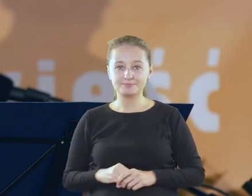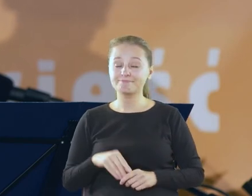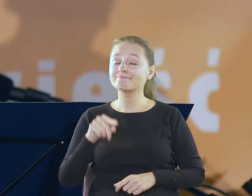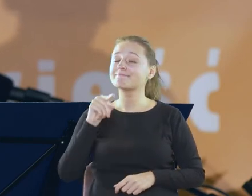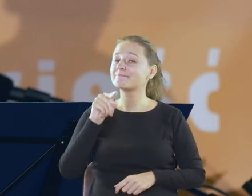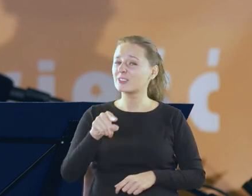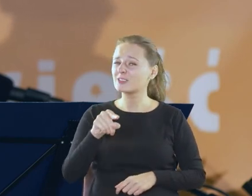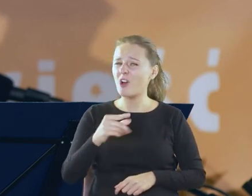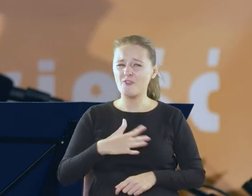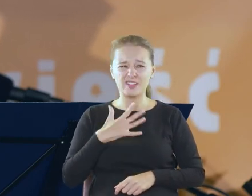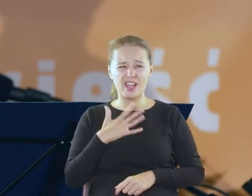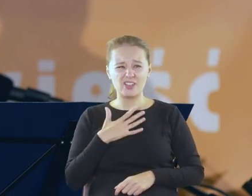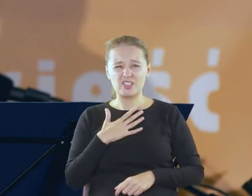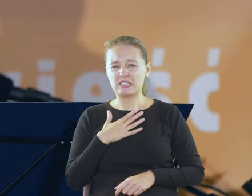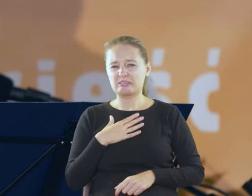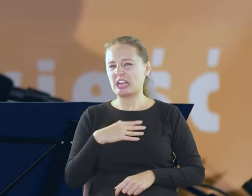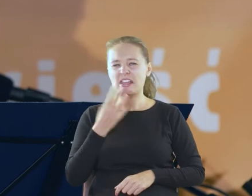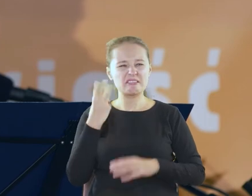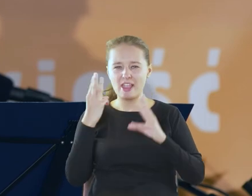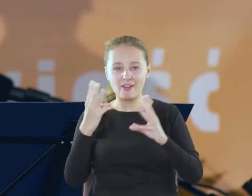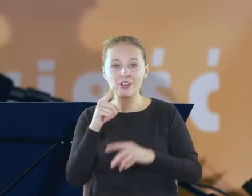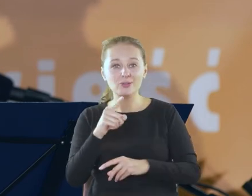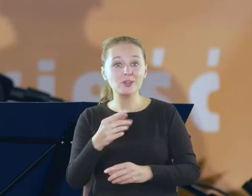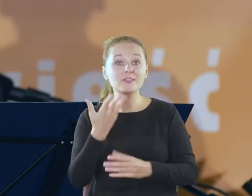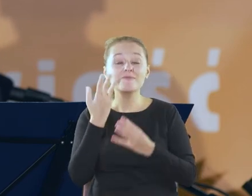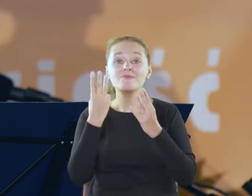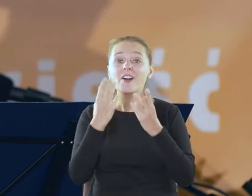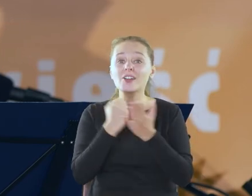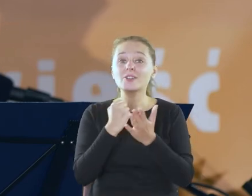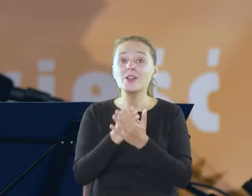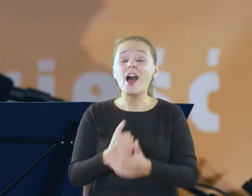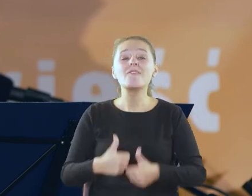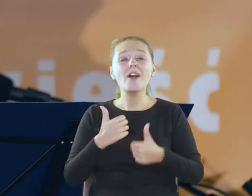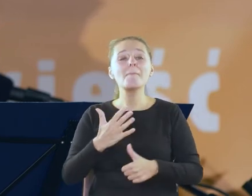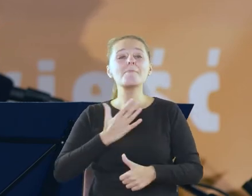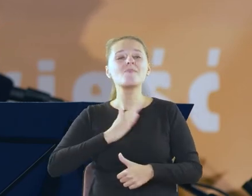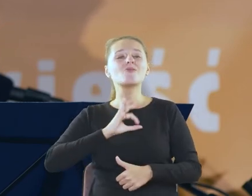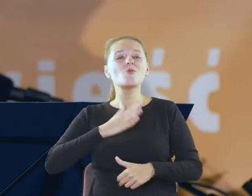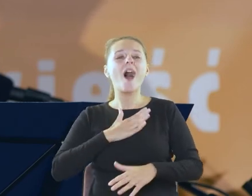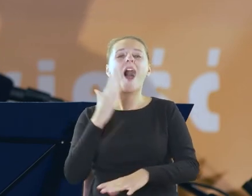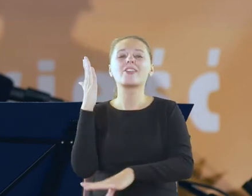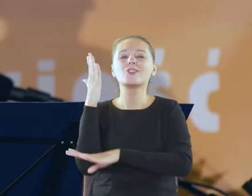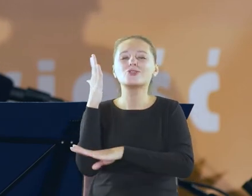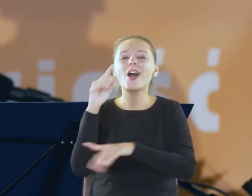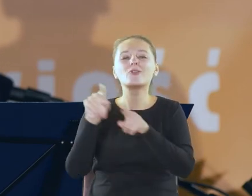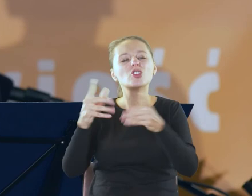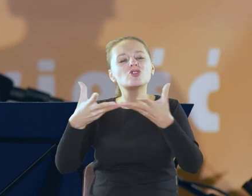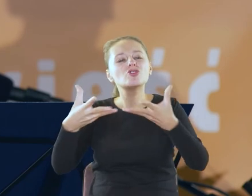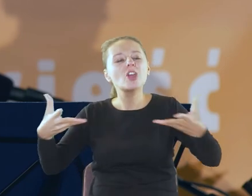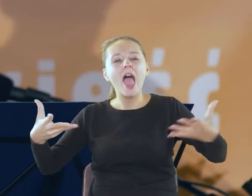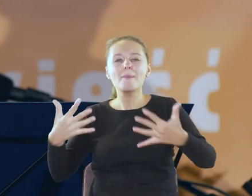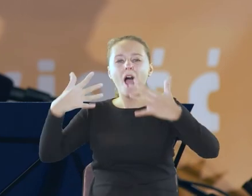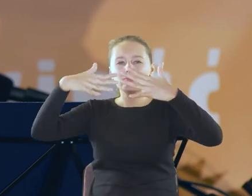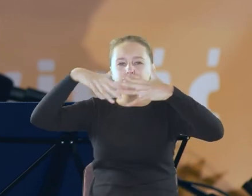ogromnie duża mieć takie drzewo i tyle ziemi, ile ono obejmuje korzeniami ja już nawet